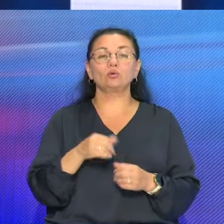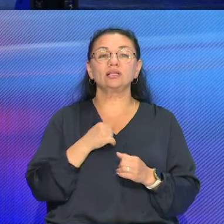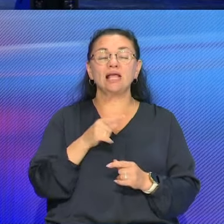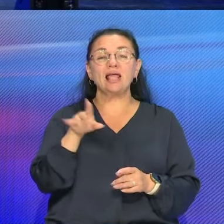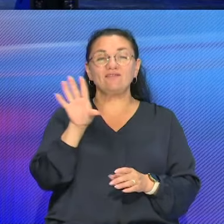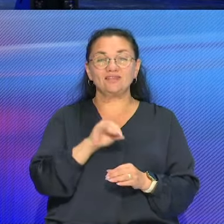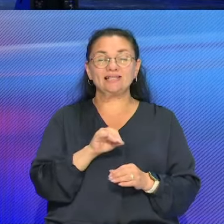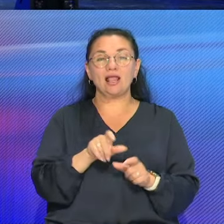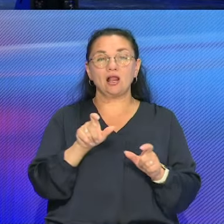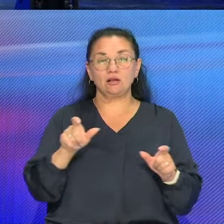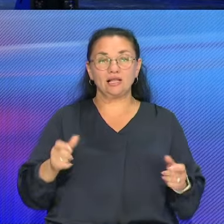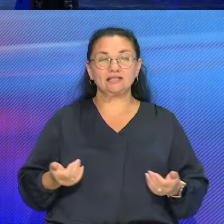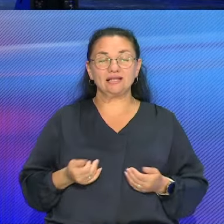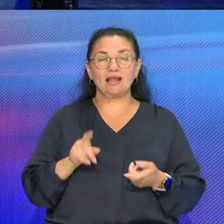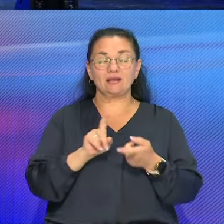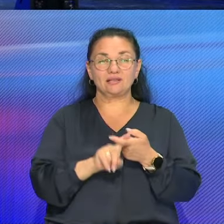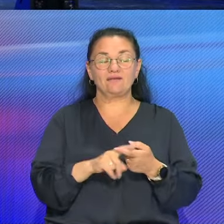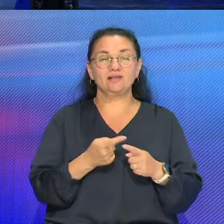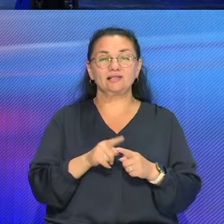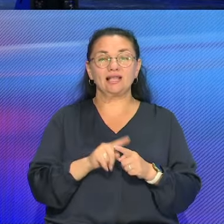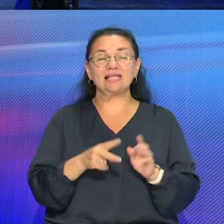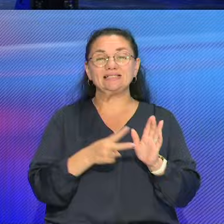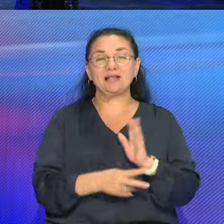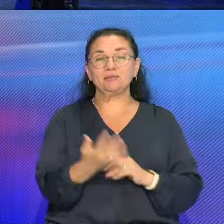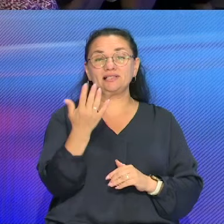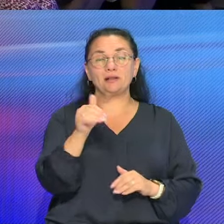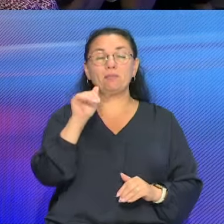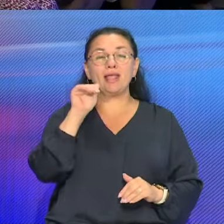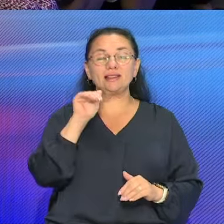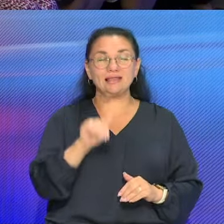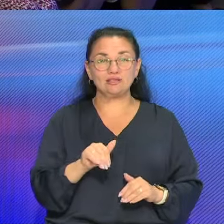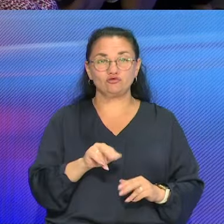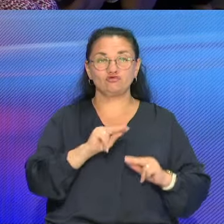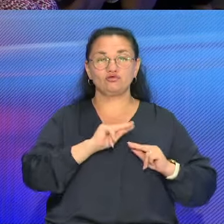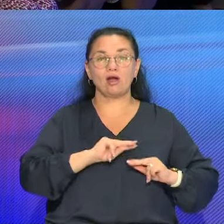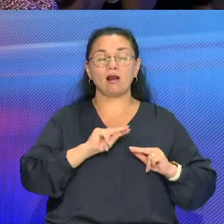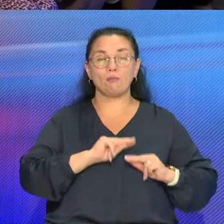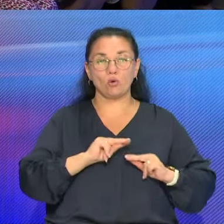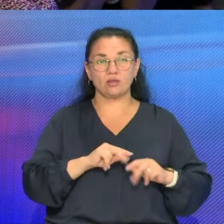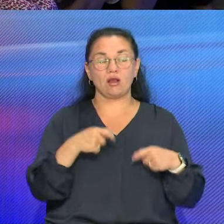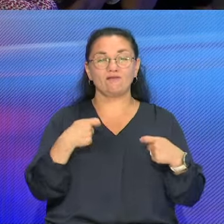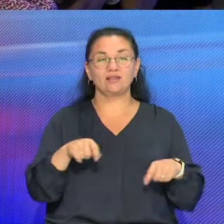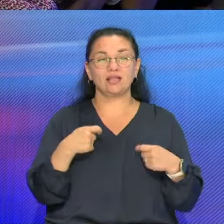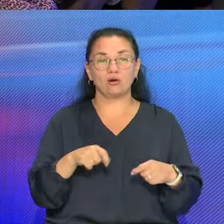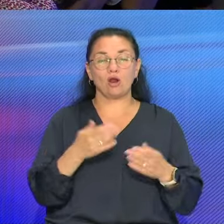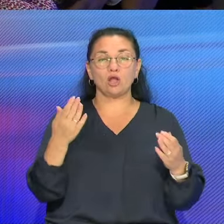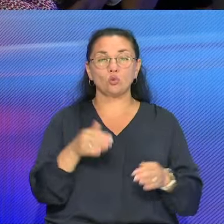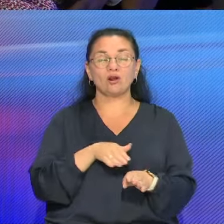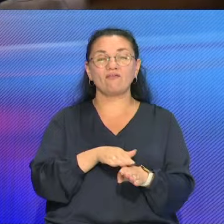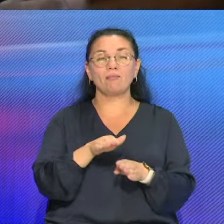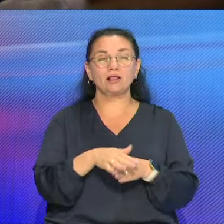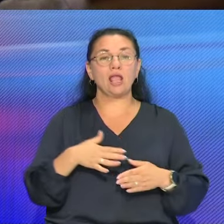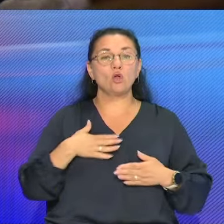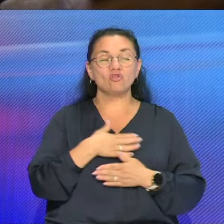Сегодня в Гродинском регионе працует 55 тысяч работников Гандлю, которые что-то дня выращают важнейшие задачи в